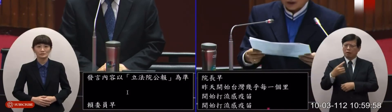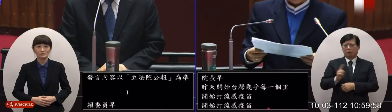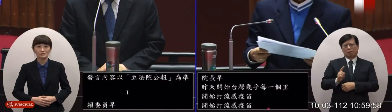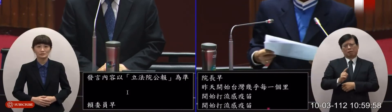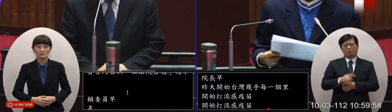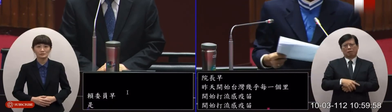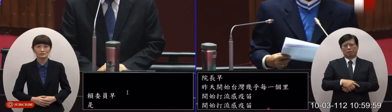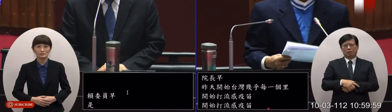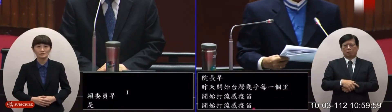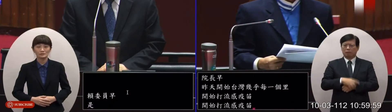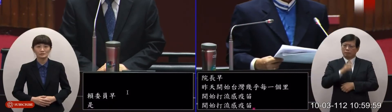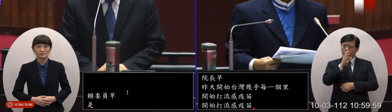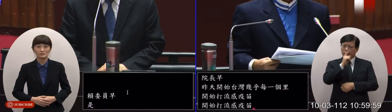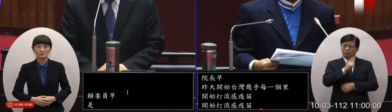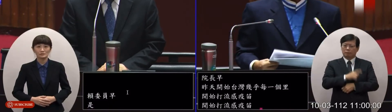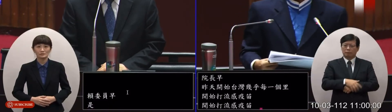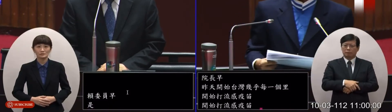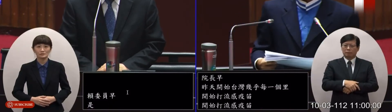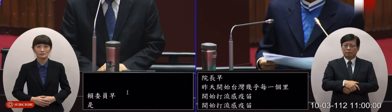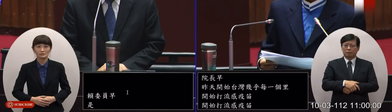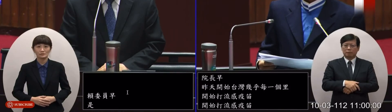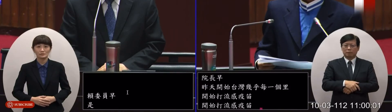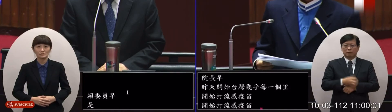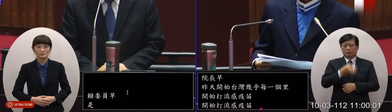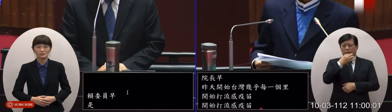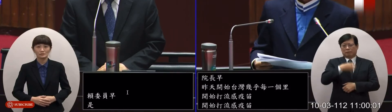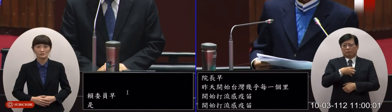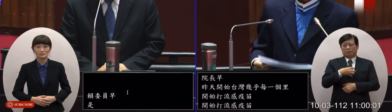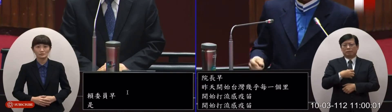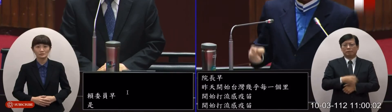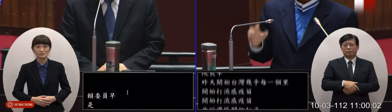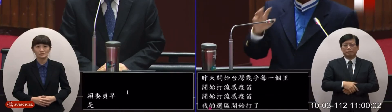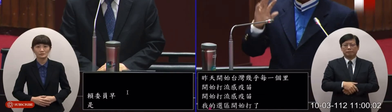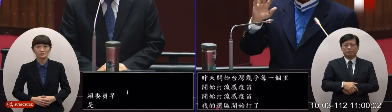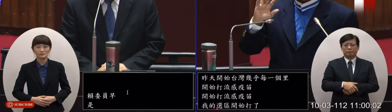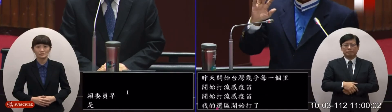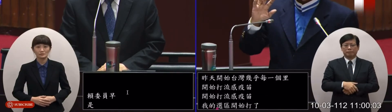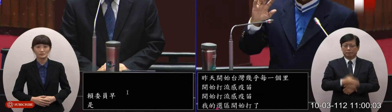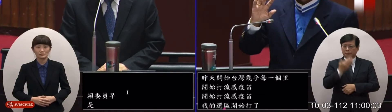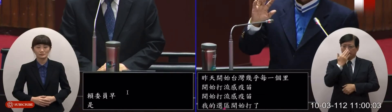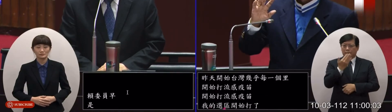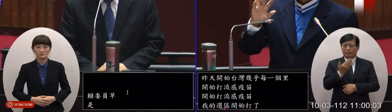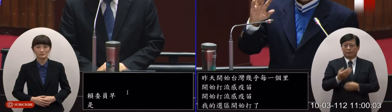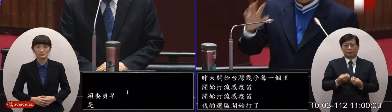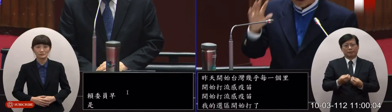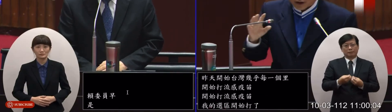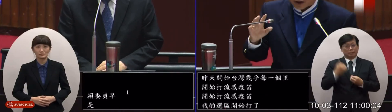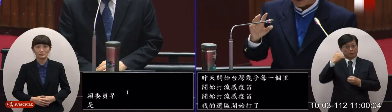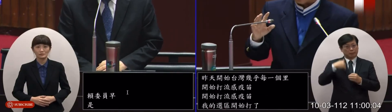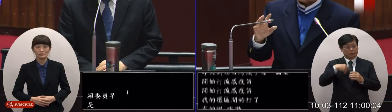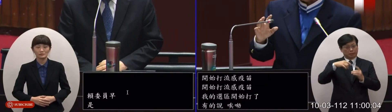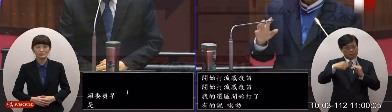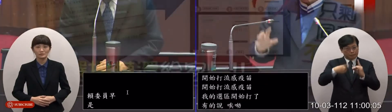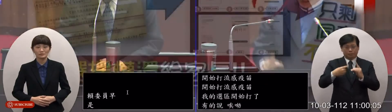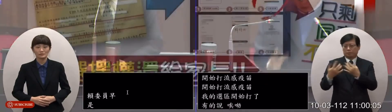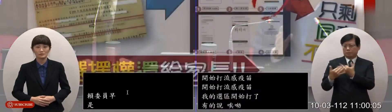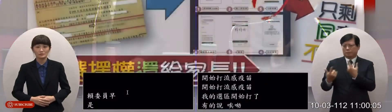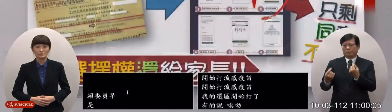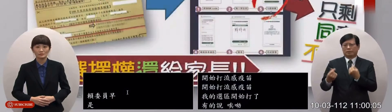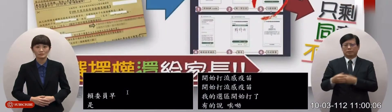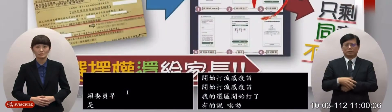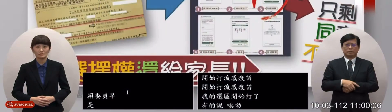唷這高端的我們怕死啊他就不敢打學生也一樣